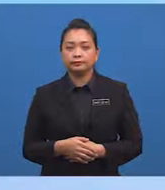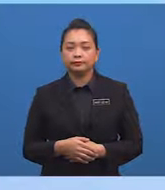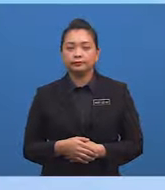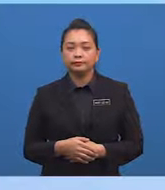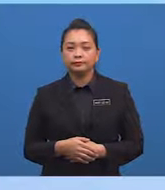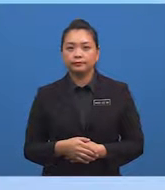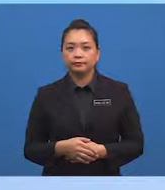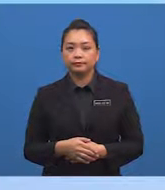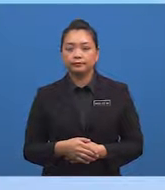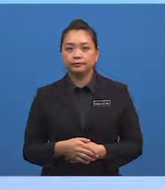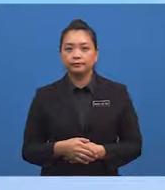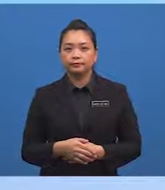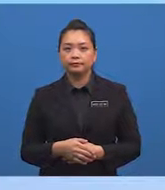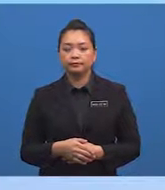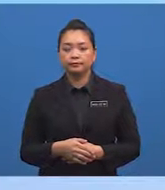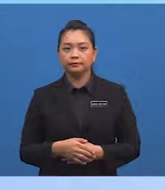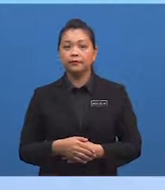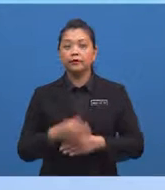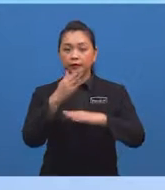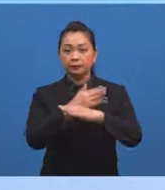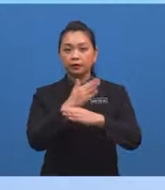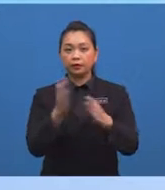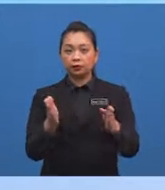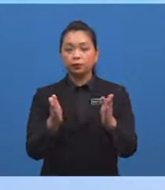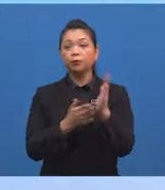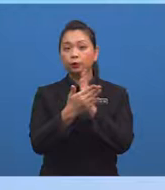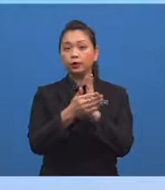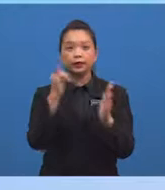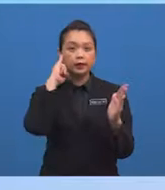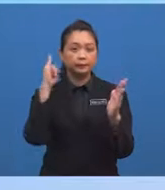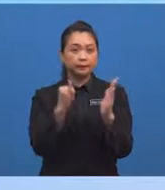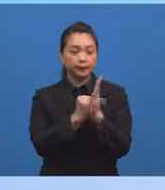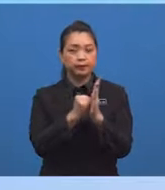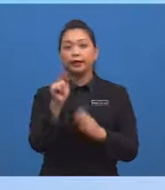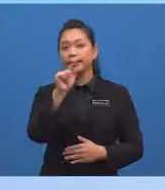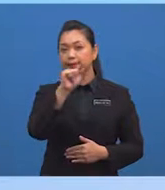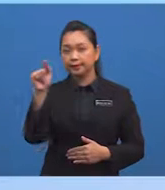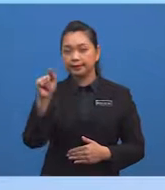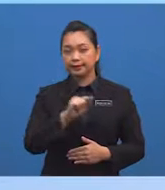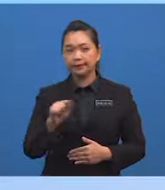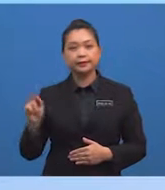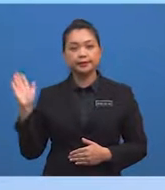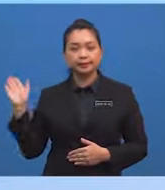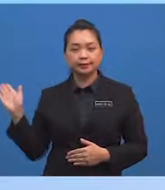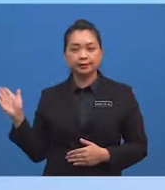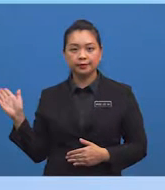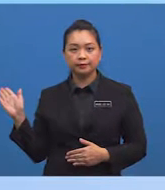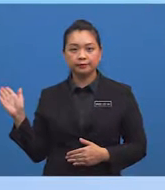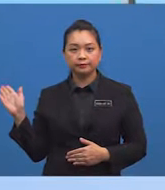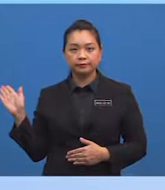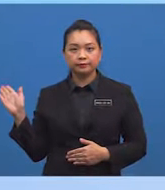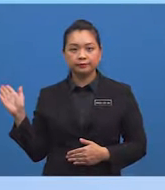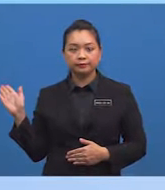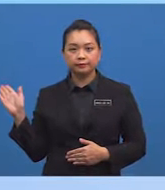selangseli dibentuk oleh imej berbentuk huruf Z seperti rajah ini